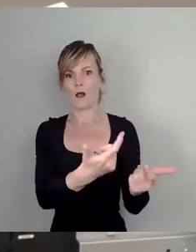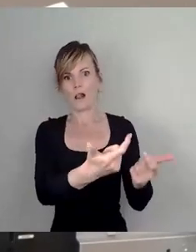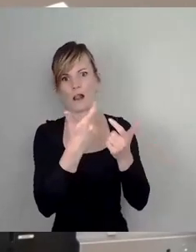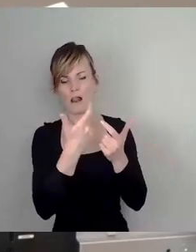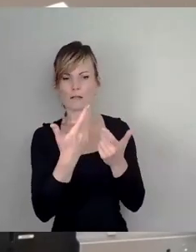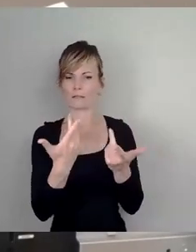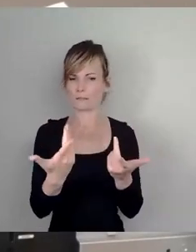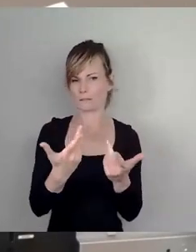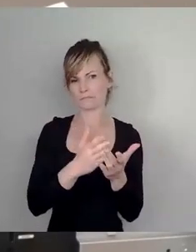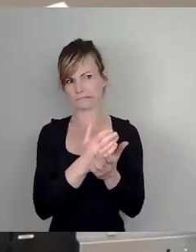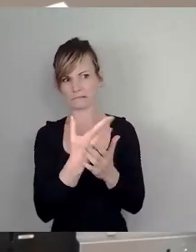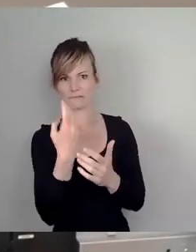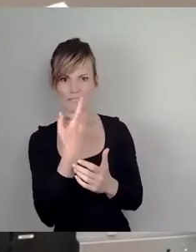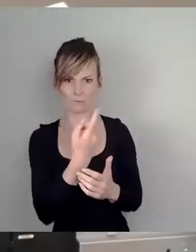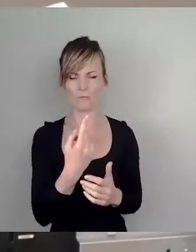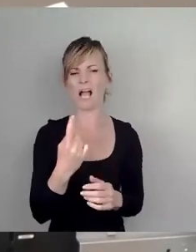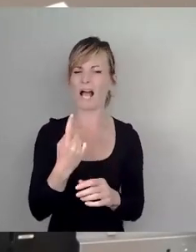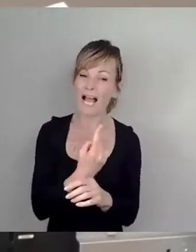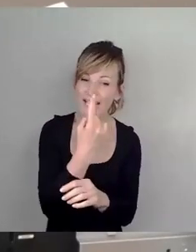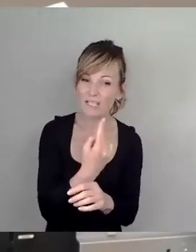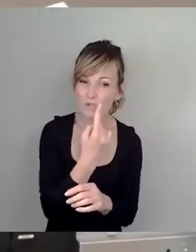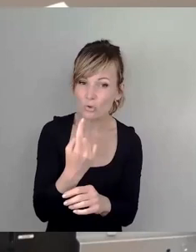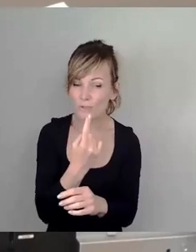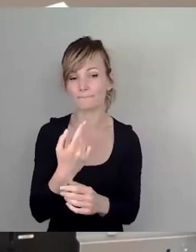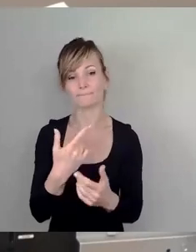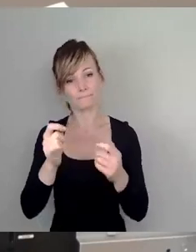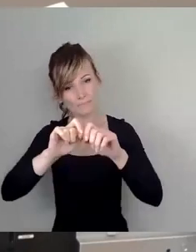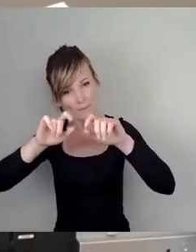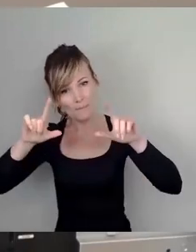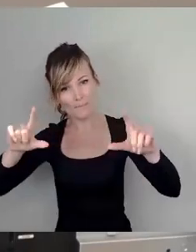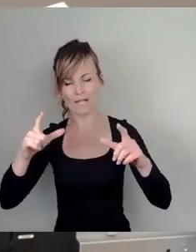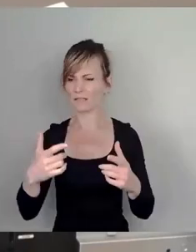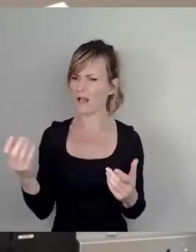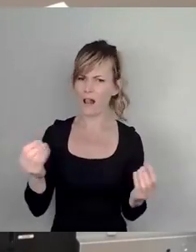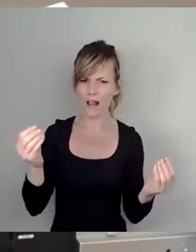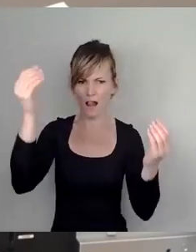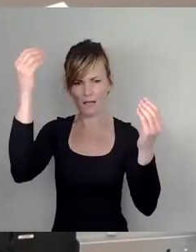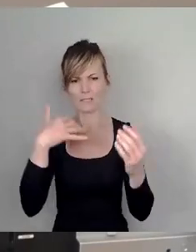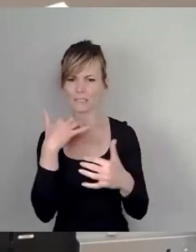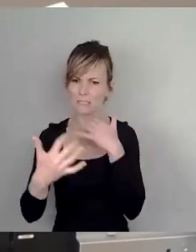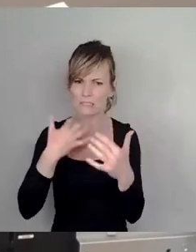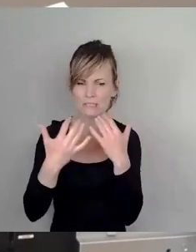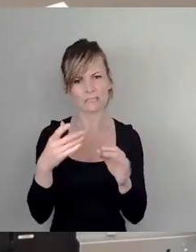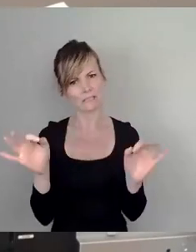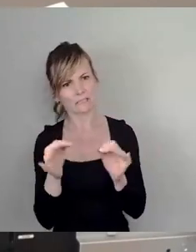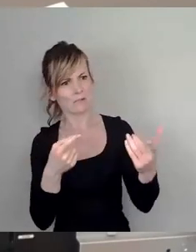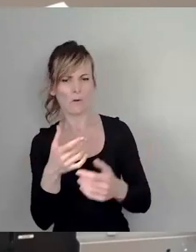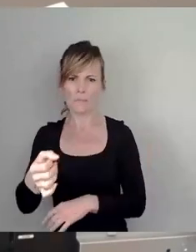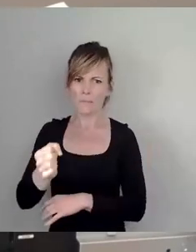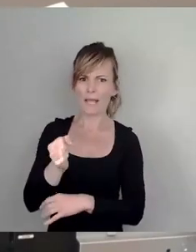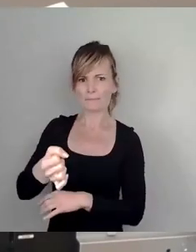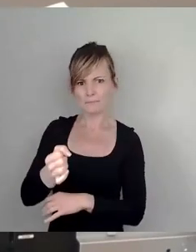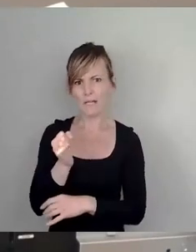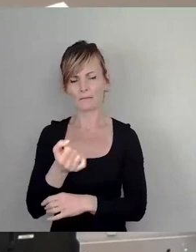Also eine Stunde lang ein sich deckendes Bild des Unmuts, einzig gebremst durch die Befürchtung, den Drachen zu erzürnen.